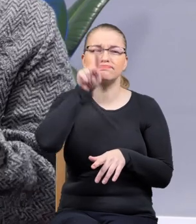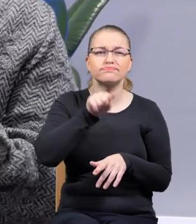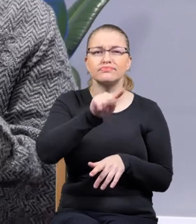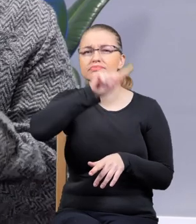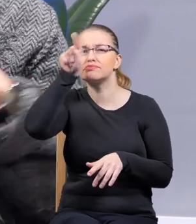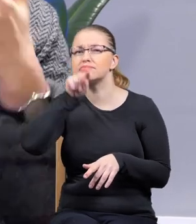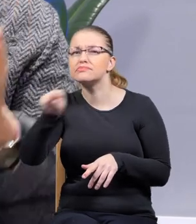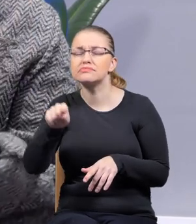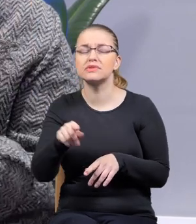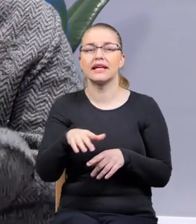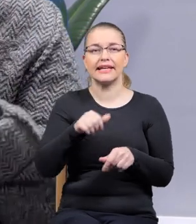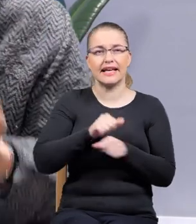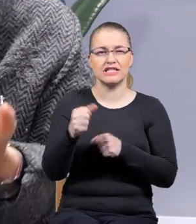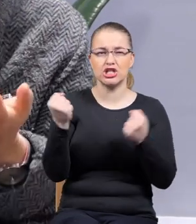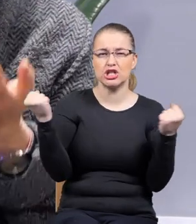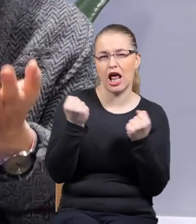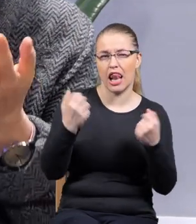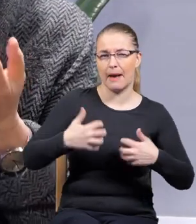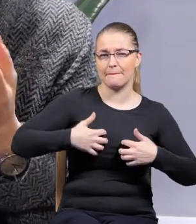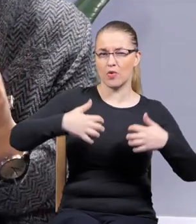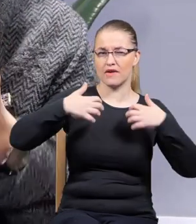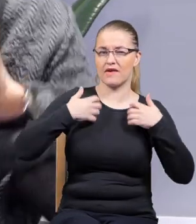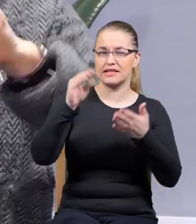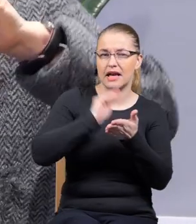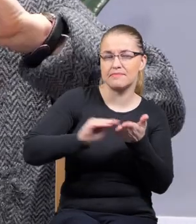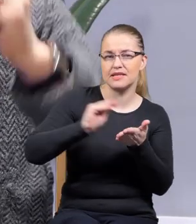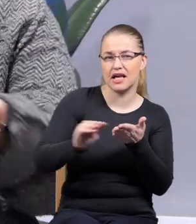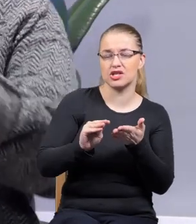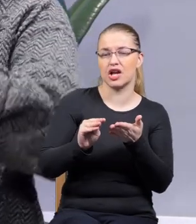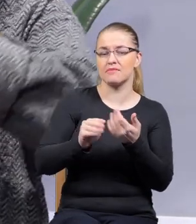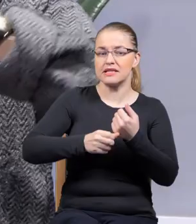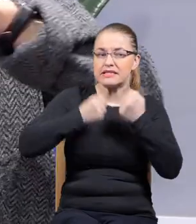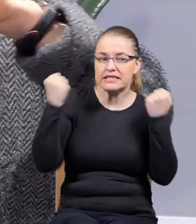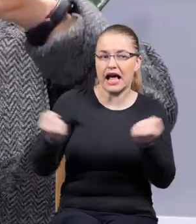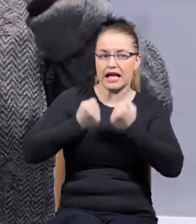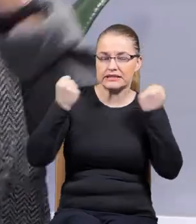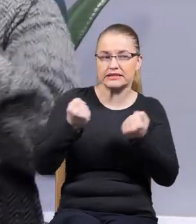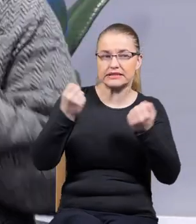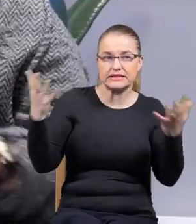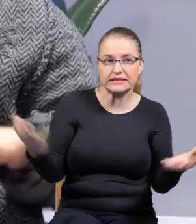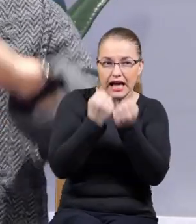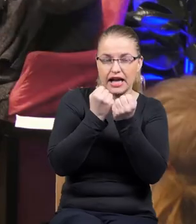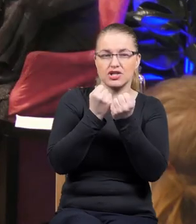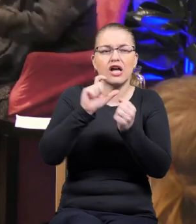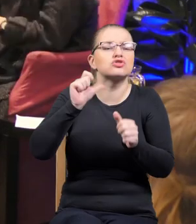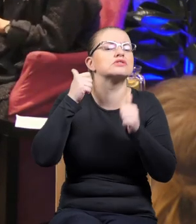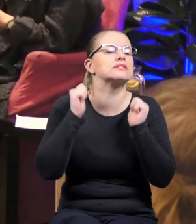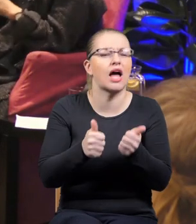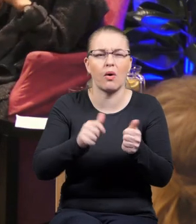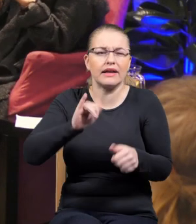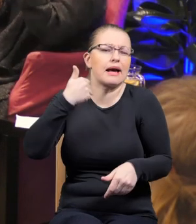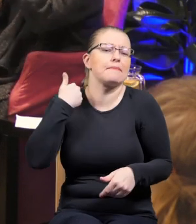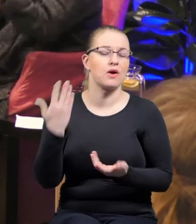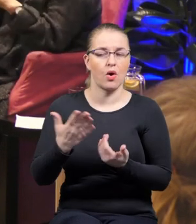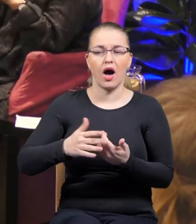jest to jedna z najsilniejszych motywacji pisarskich, żeby jednak dojść do tego, prawda? A co tam się stało? A jak to